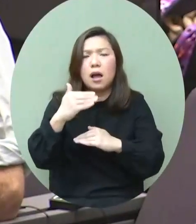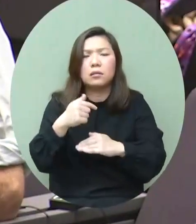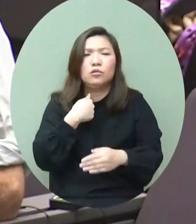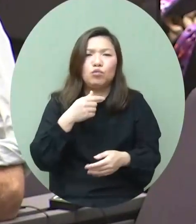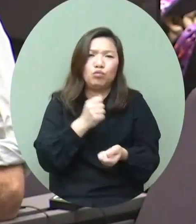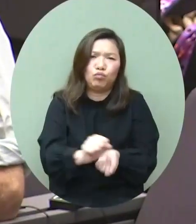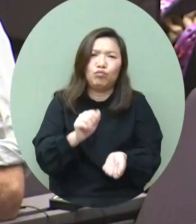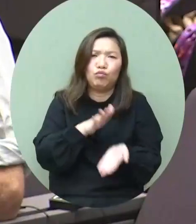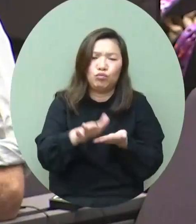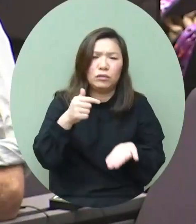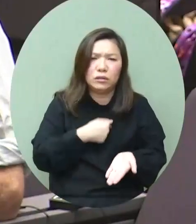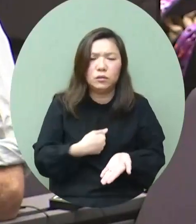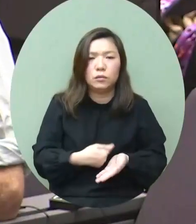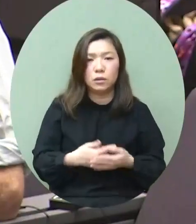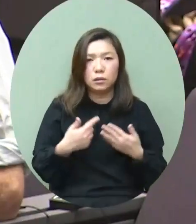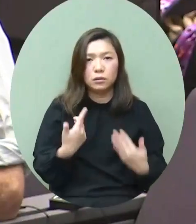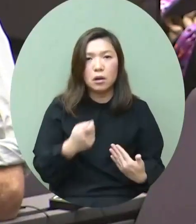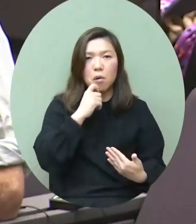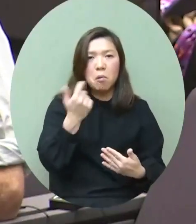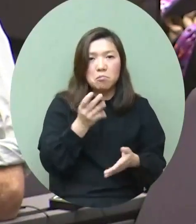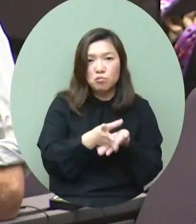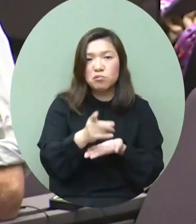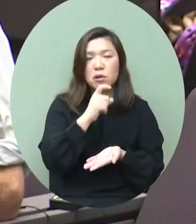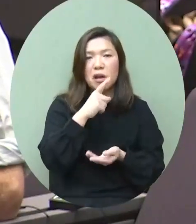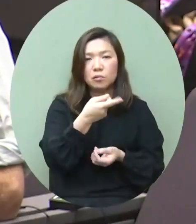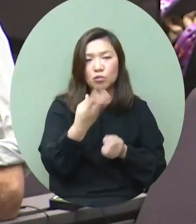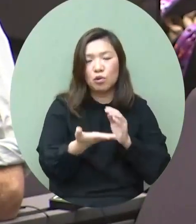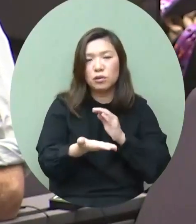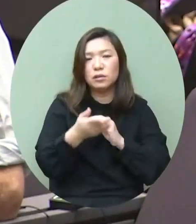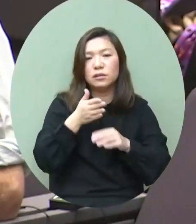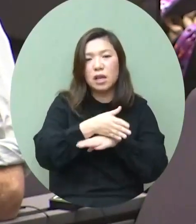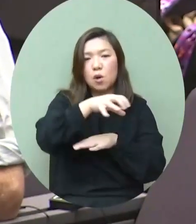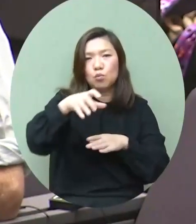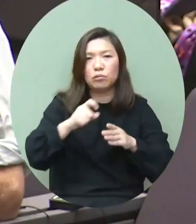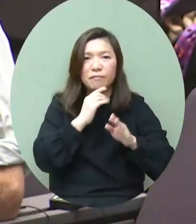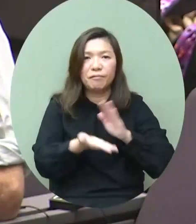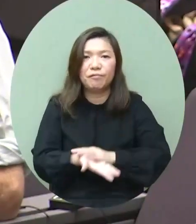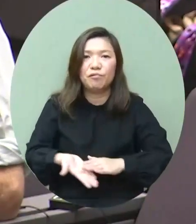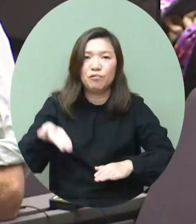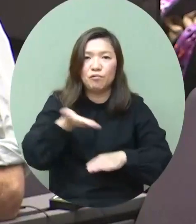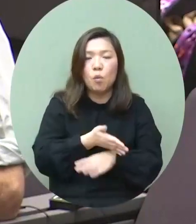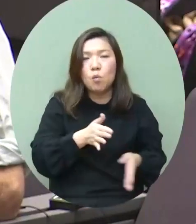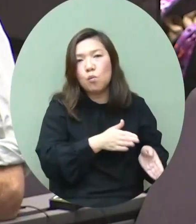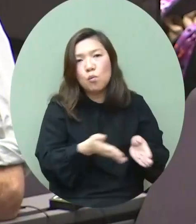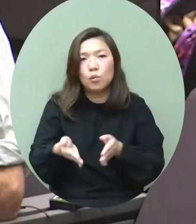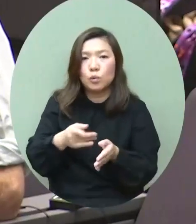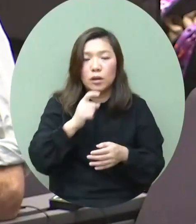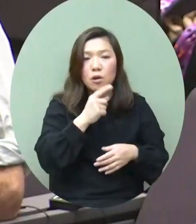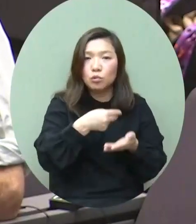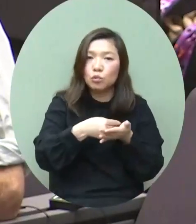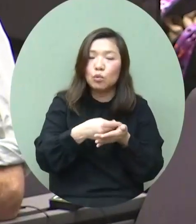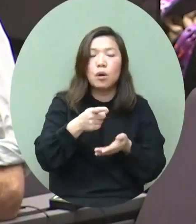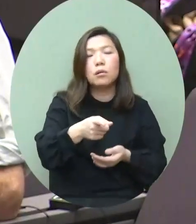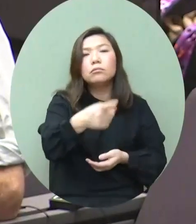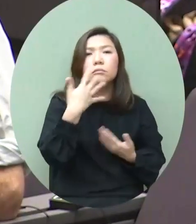都有專家就開始提出這個社會的恢復常態的路線圖那想問回你對這些意見或者